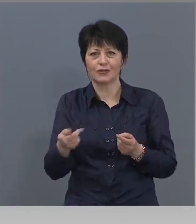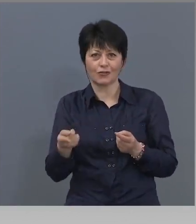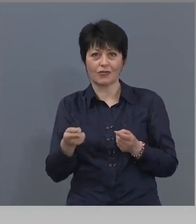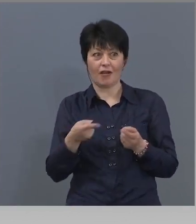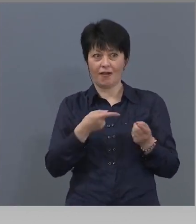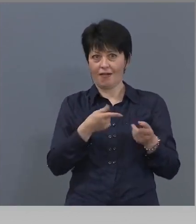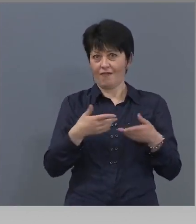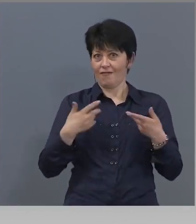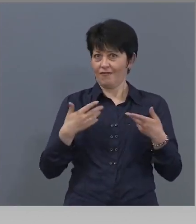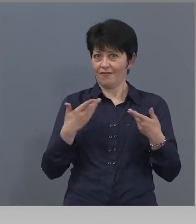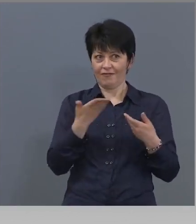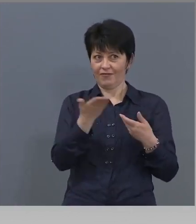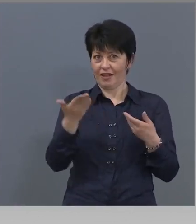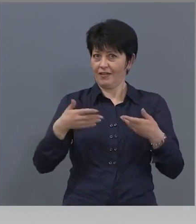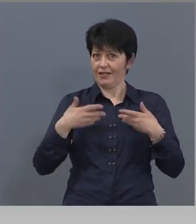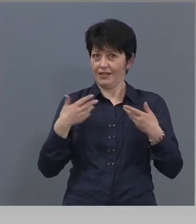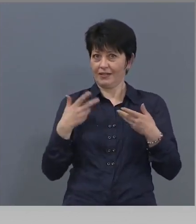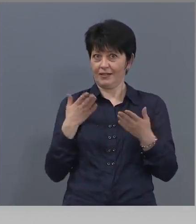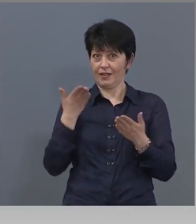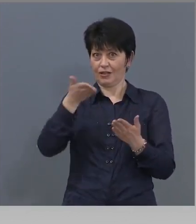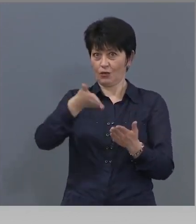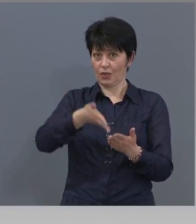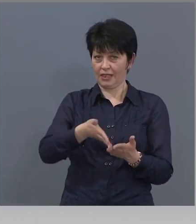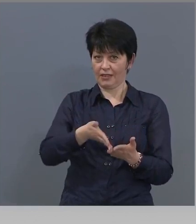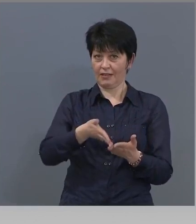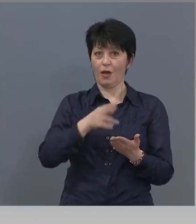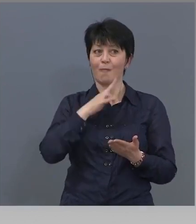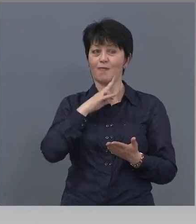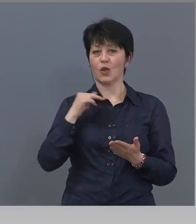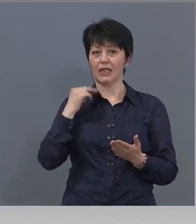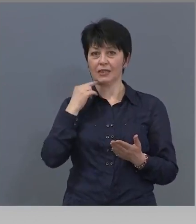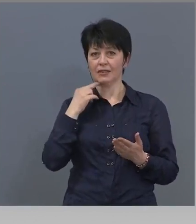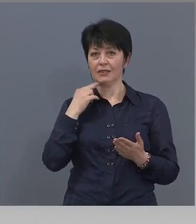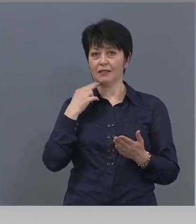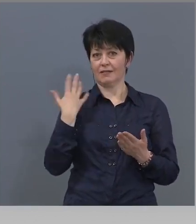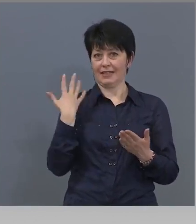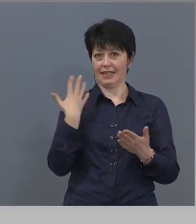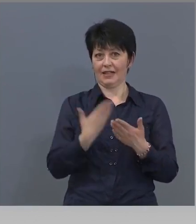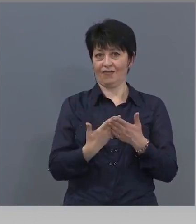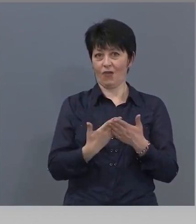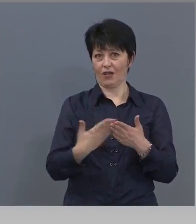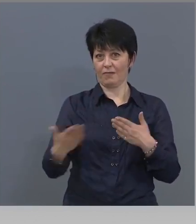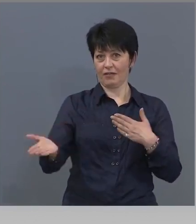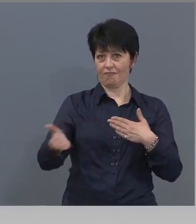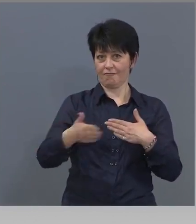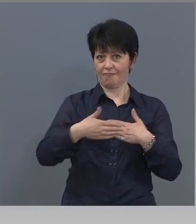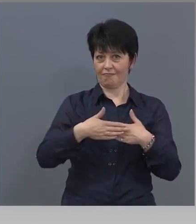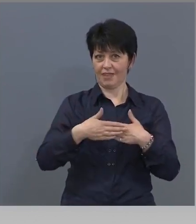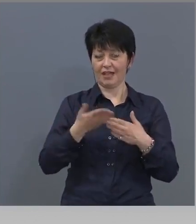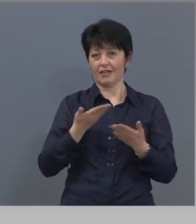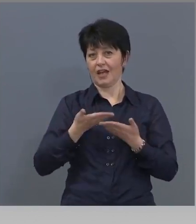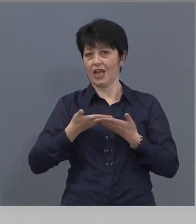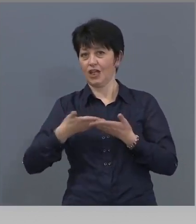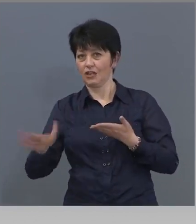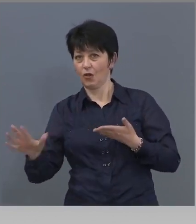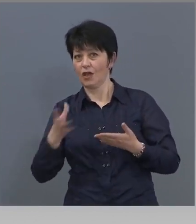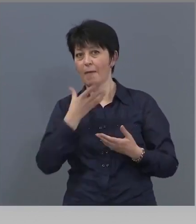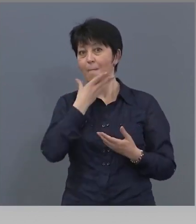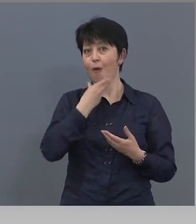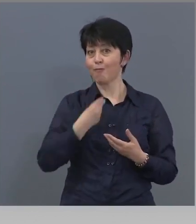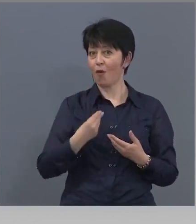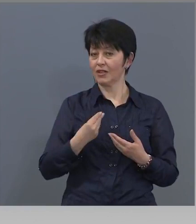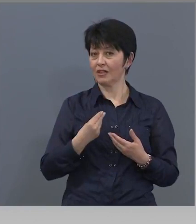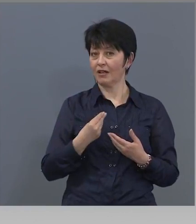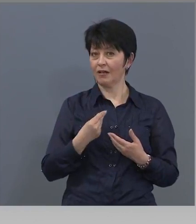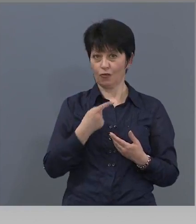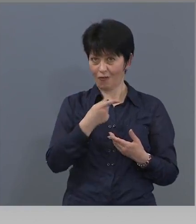да отида полица и да затвориме портите, и да изгониме поповед. това искате от мене, това